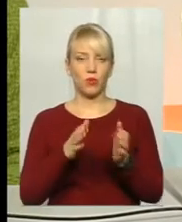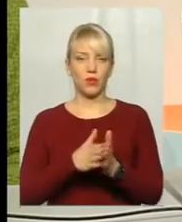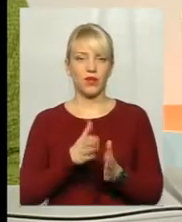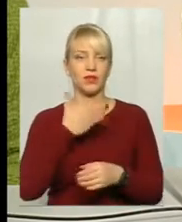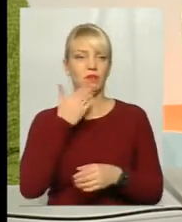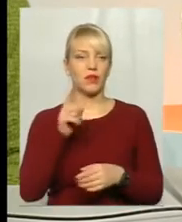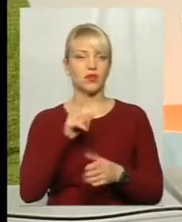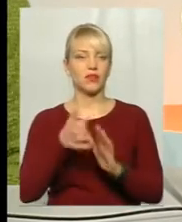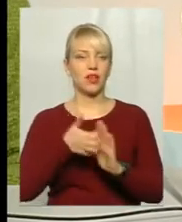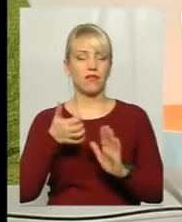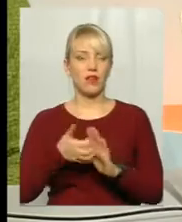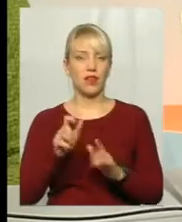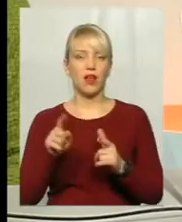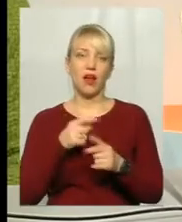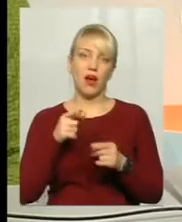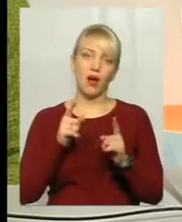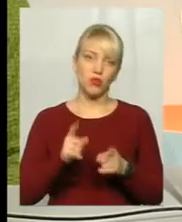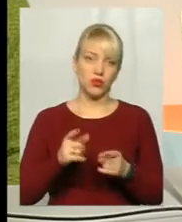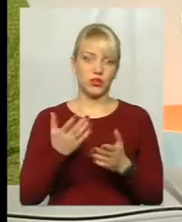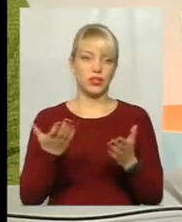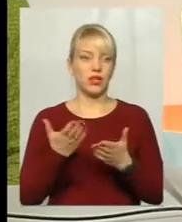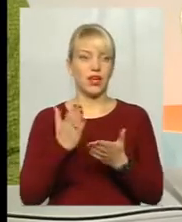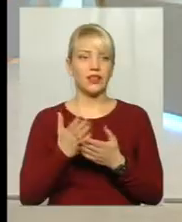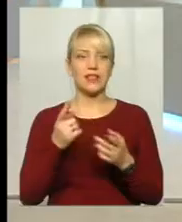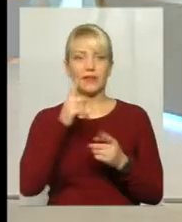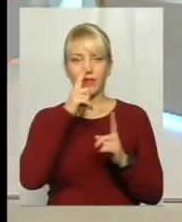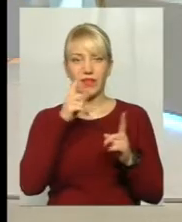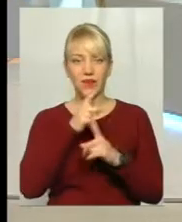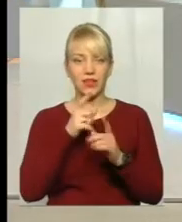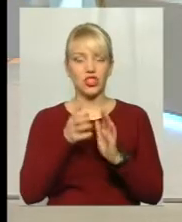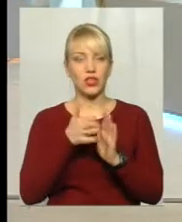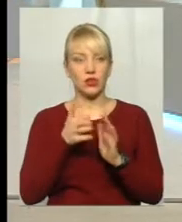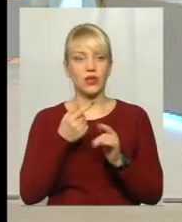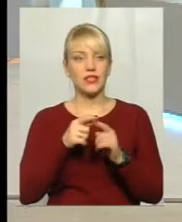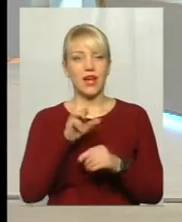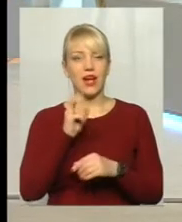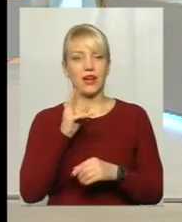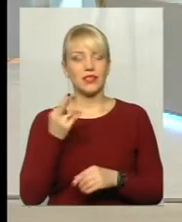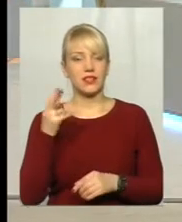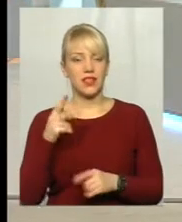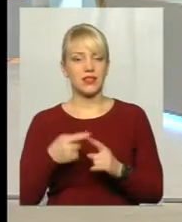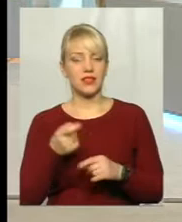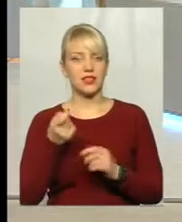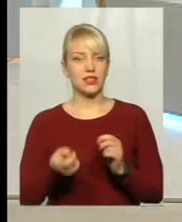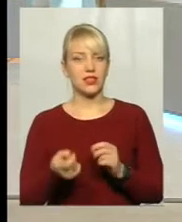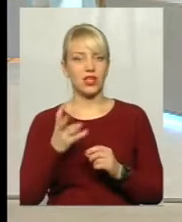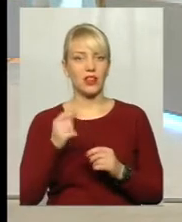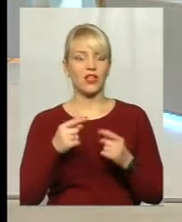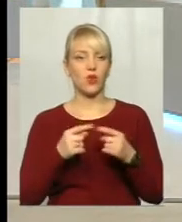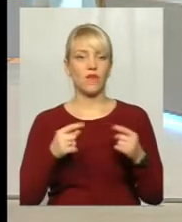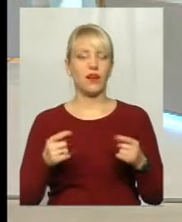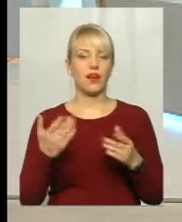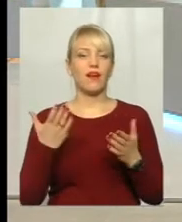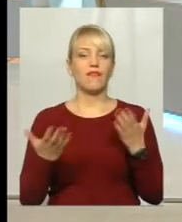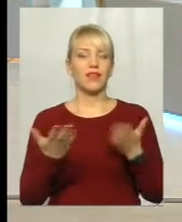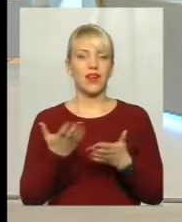чогось не хватає, або дійсно якийсь невеличкий недолік є, то це вже акція, це знижка йде на товари, в яких